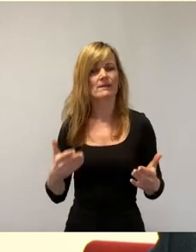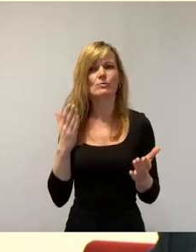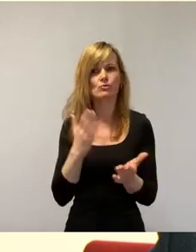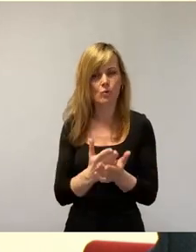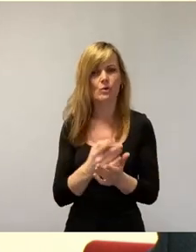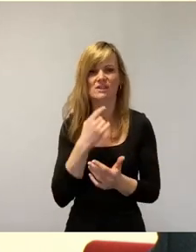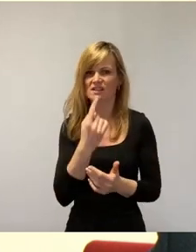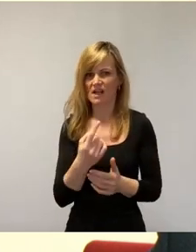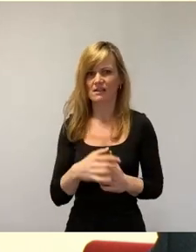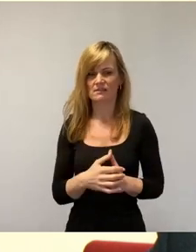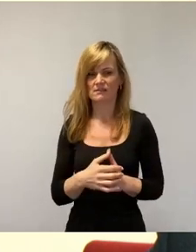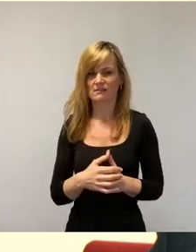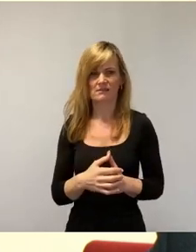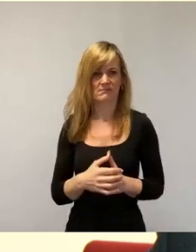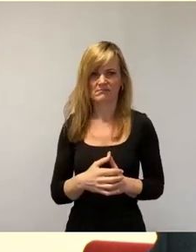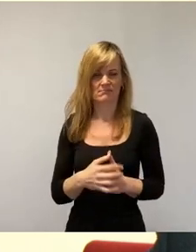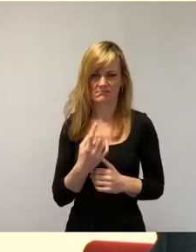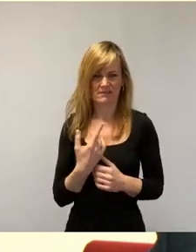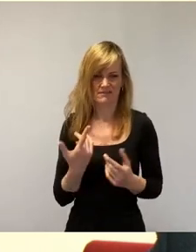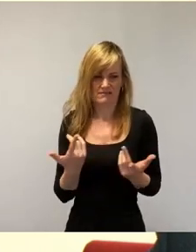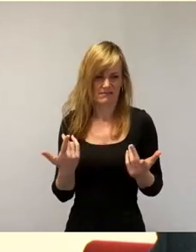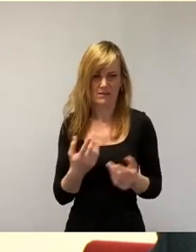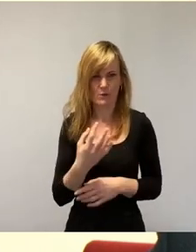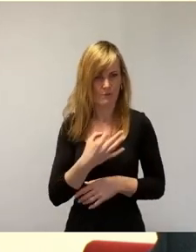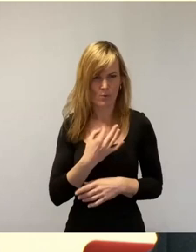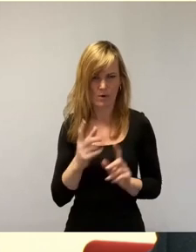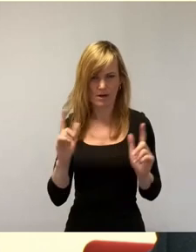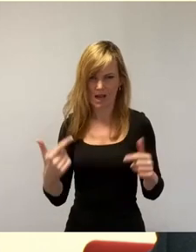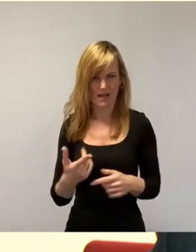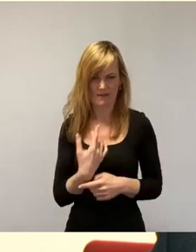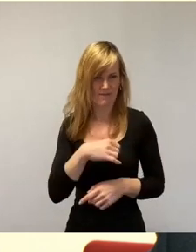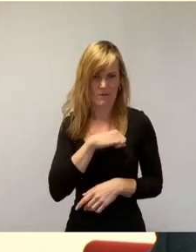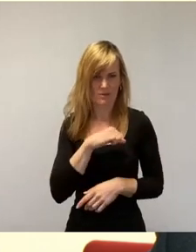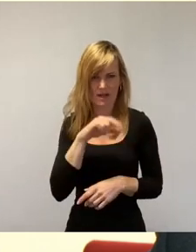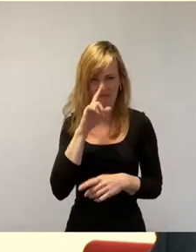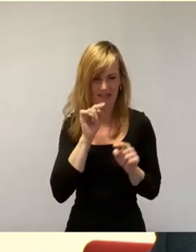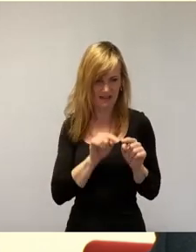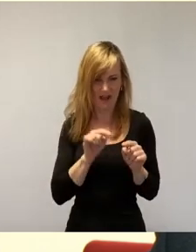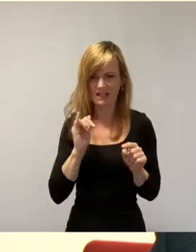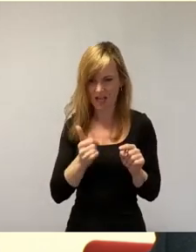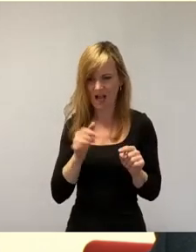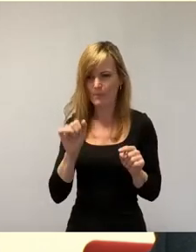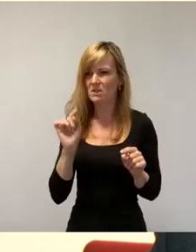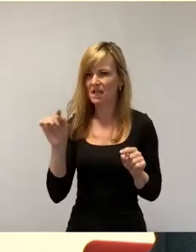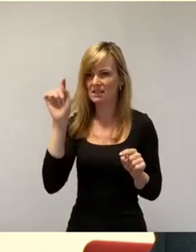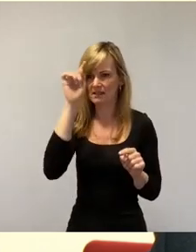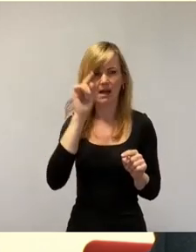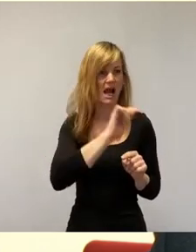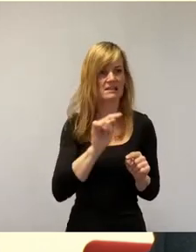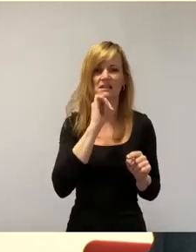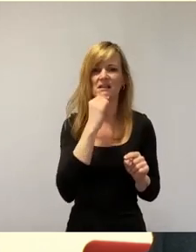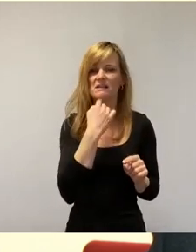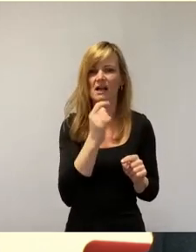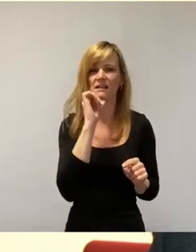haben nichts davon, einen Flickenteppich hier zu entwickeln. Und was gern bei der Debatte weggelassen wird, liebe Kolleginnen und Kollegen,